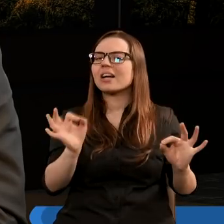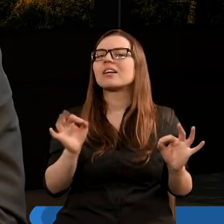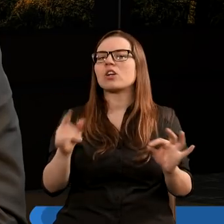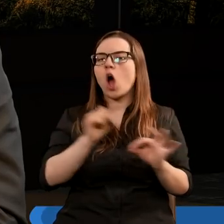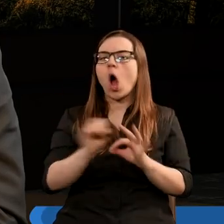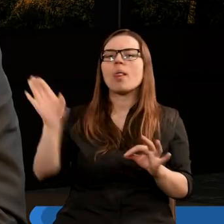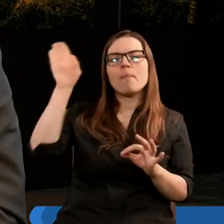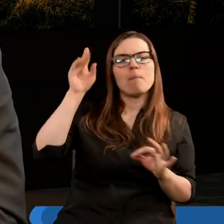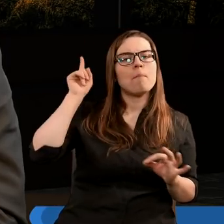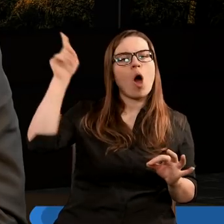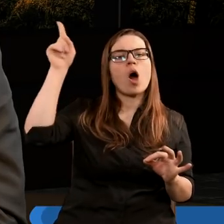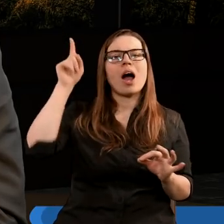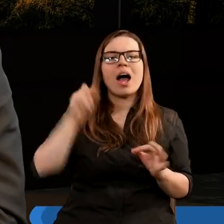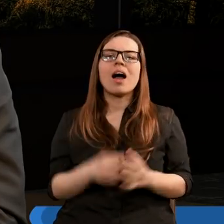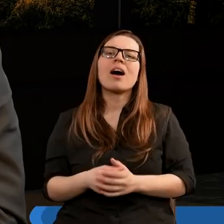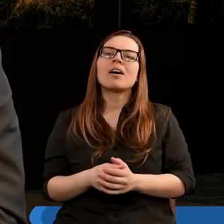że to jest od Boga,